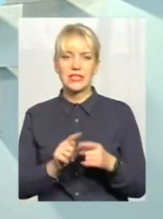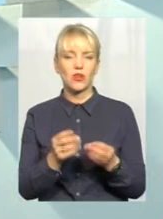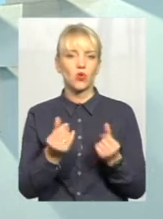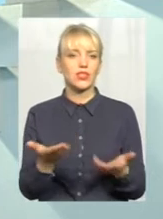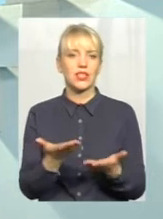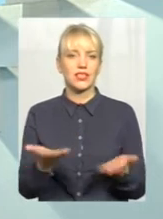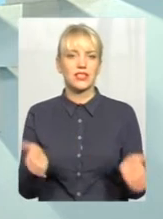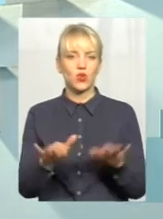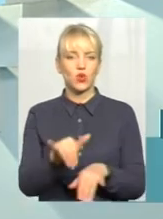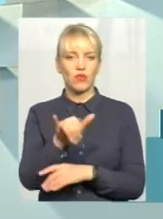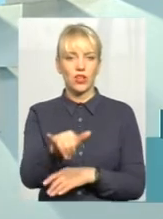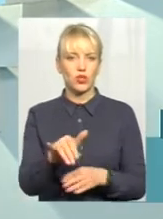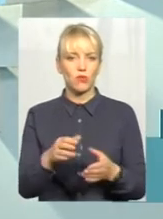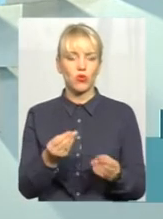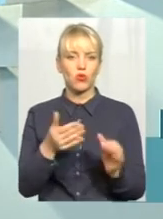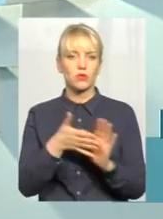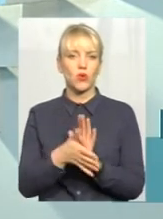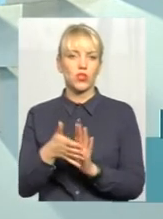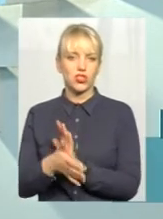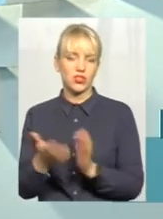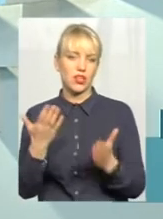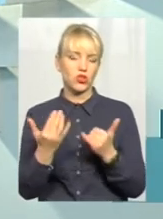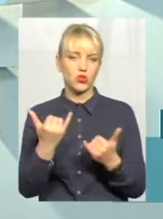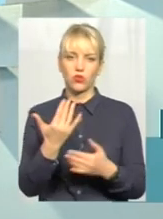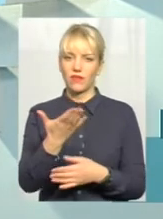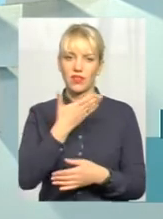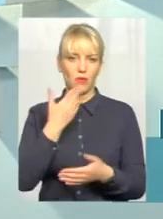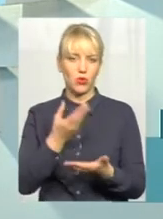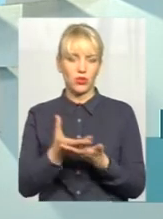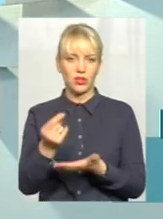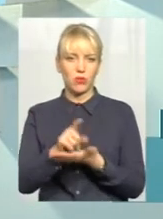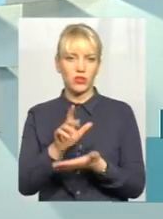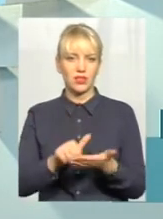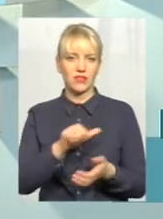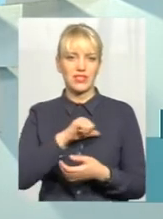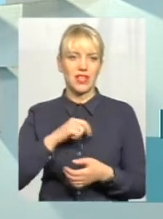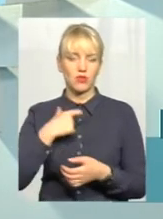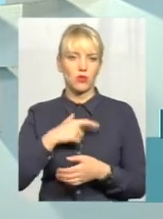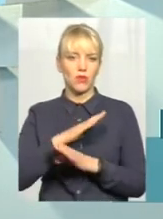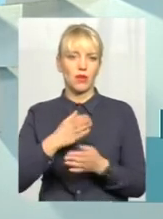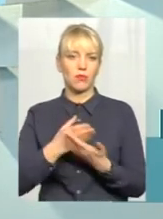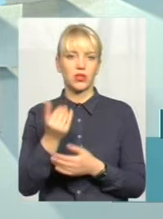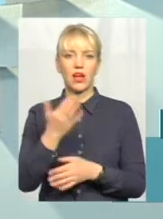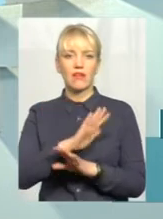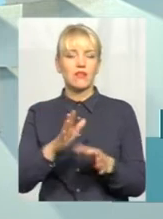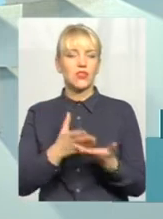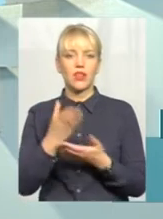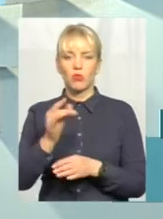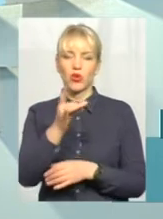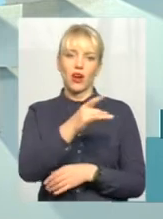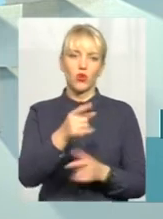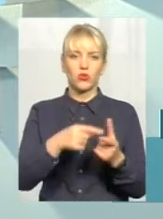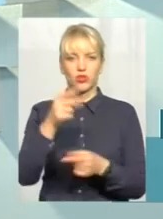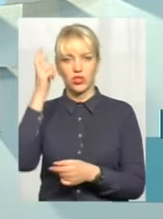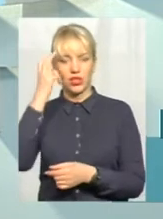зарешаються в вашому розпорядженні. Якщо сьогодні ви не платите податки, то ви самі собі їх не платите. Ви вже не платите їх району чи